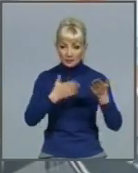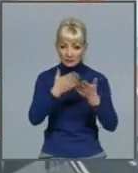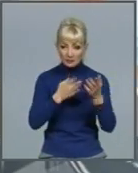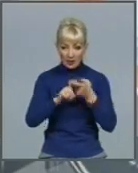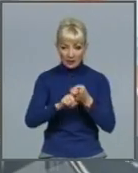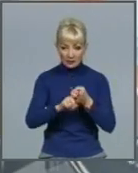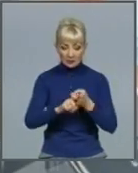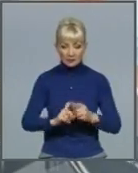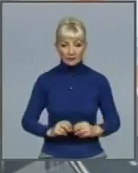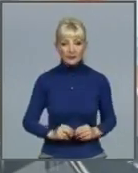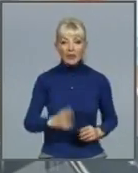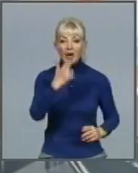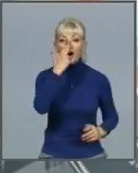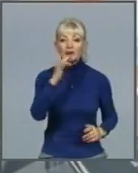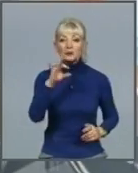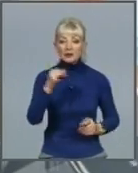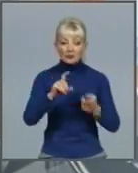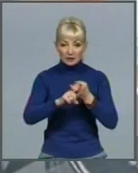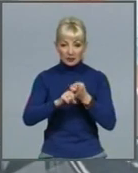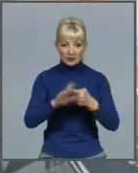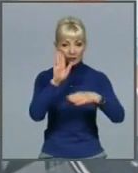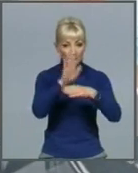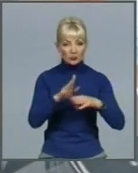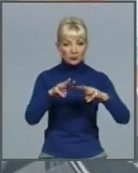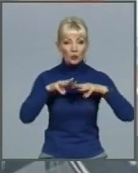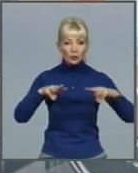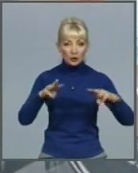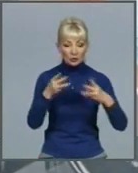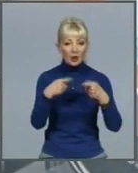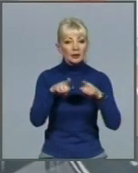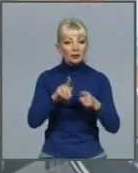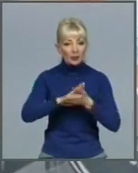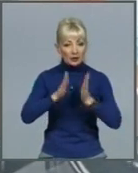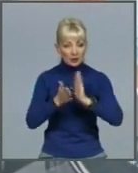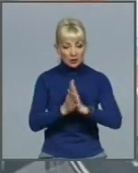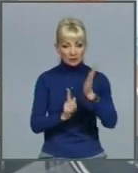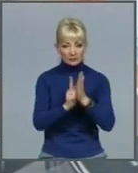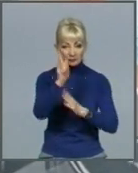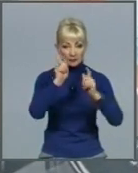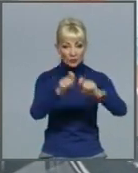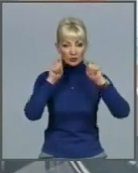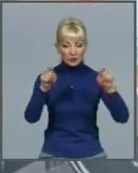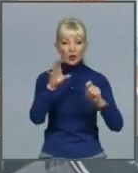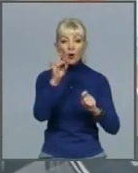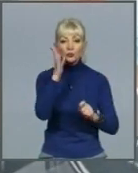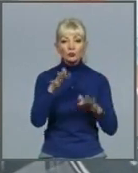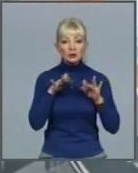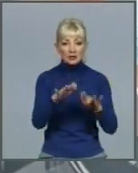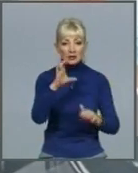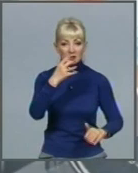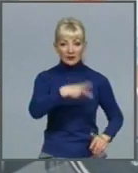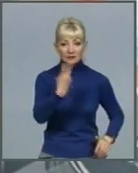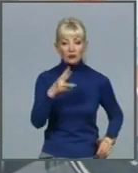Адаптивний карантин. Постанова уряду щодо такого положення набула чинності. Він діятиме з 22 травня по